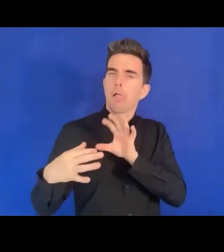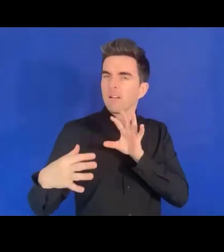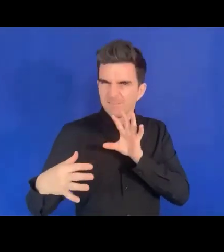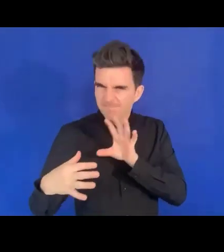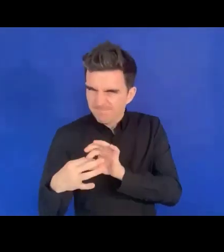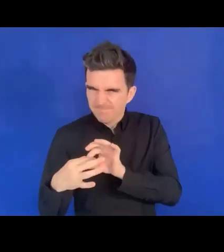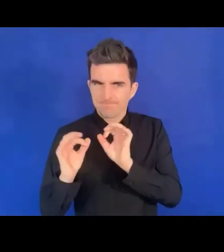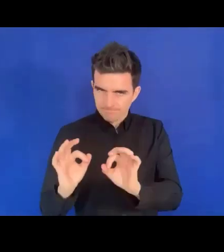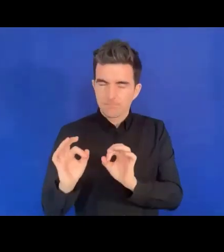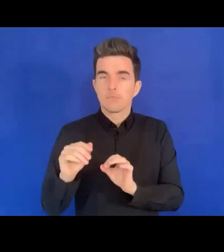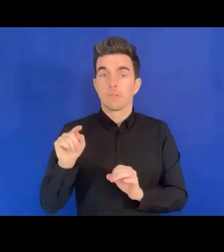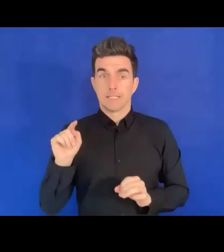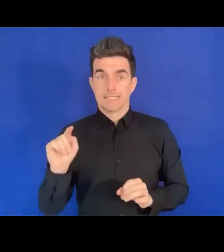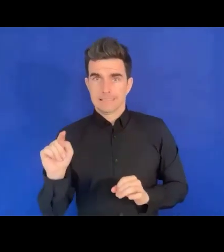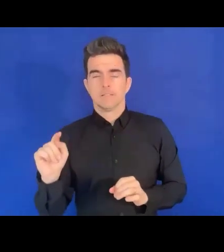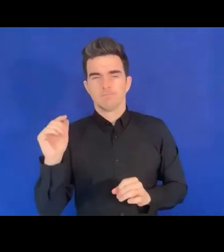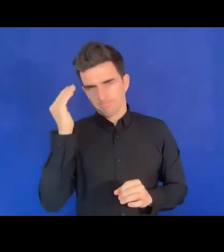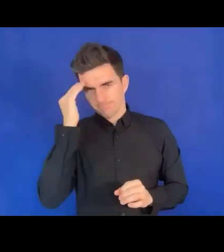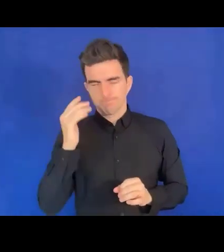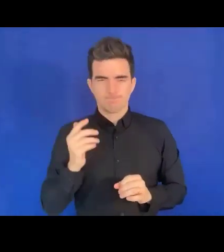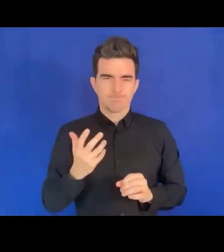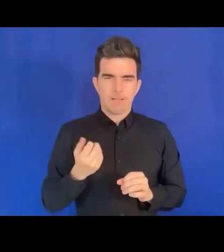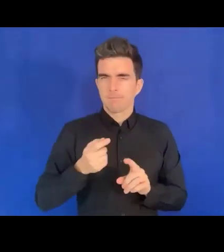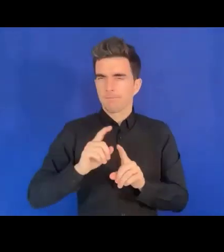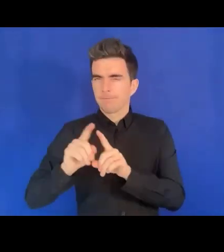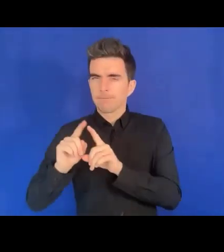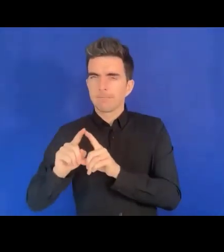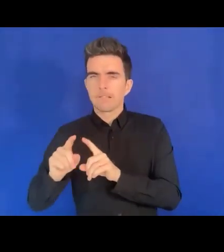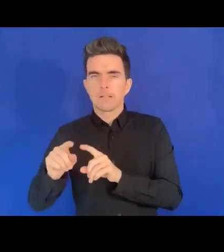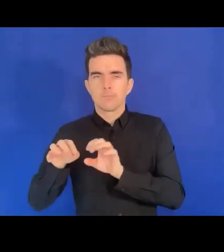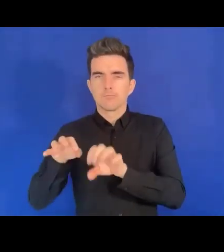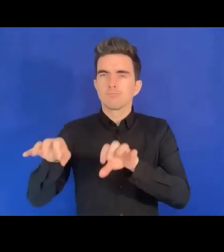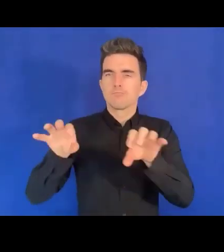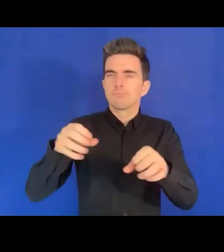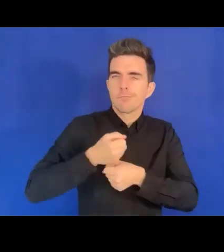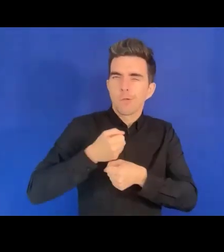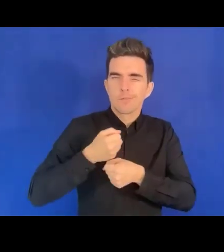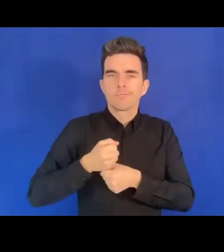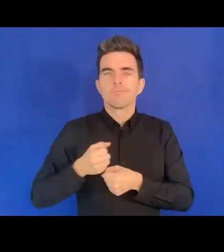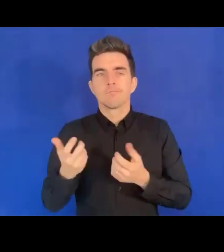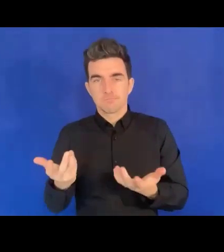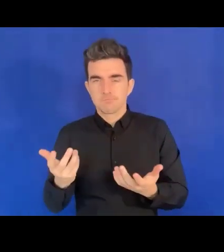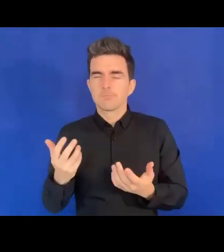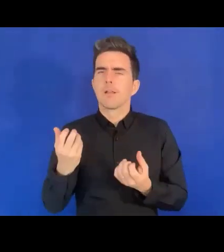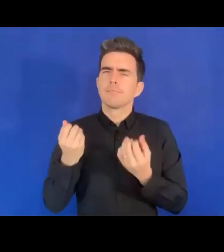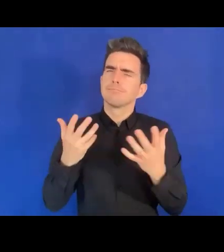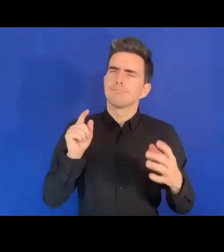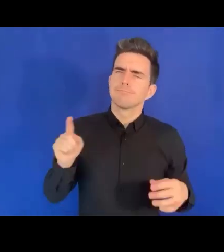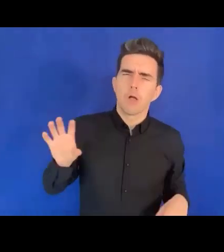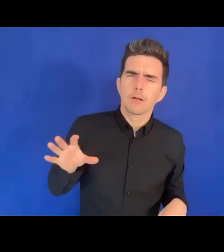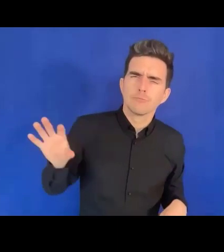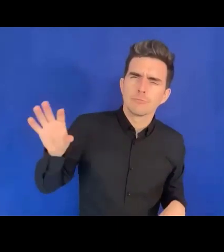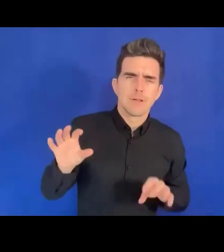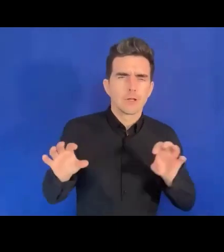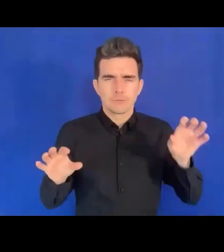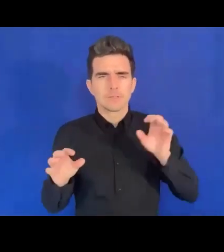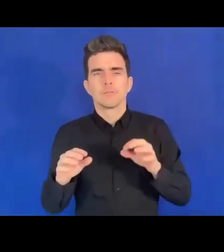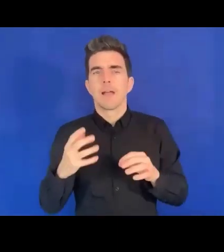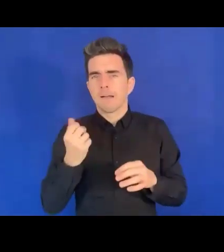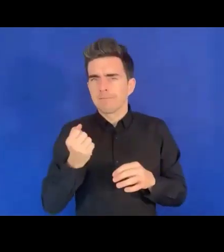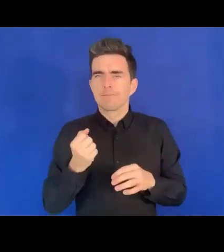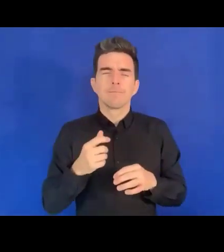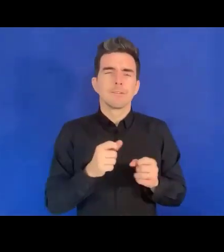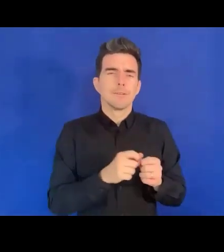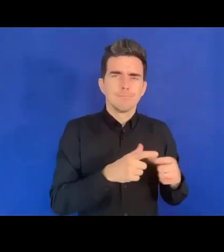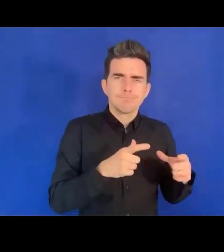Dans plusieurs pays, ces autorités ont des bureaux différents. Nous avons parfois de grandes villes, de petites villes,